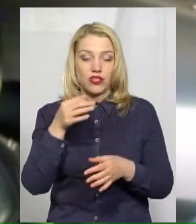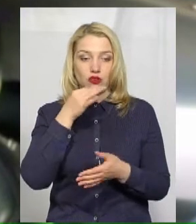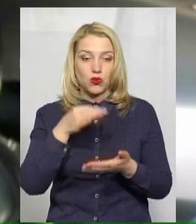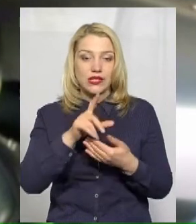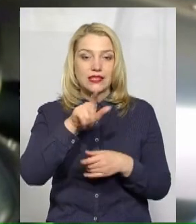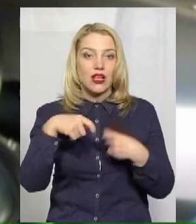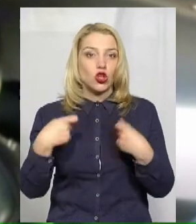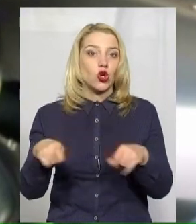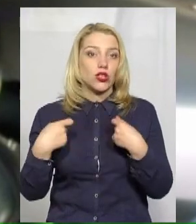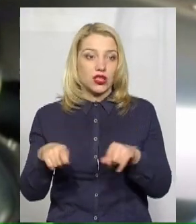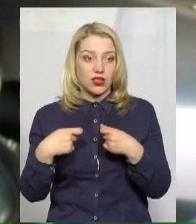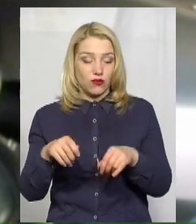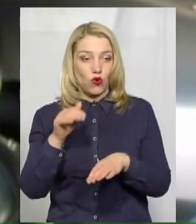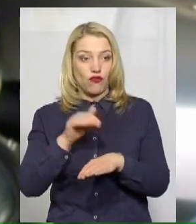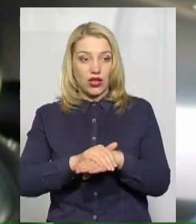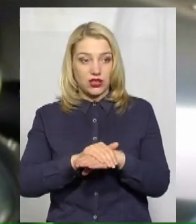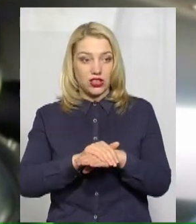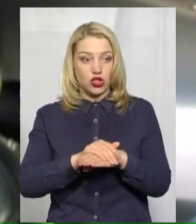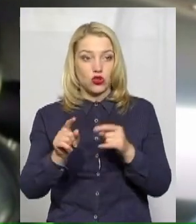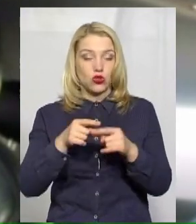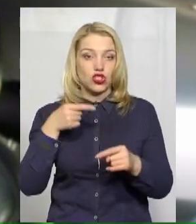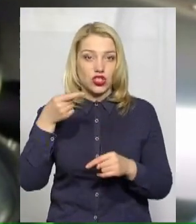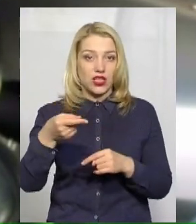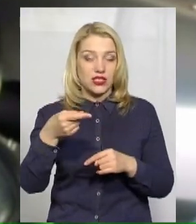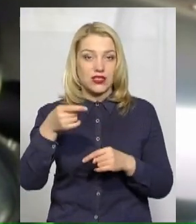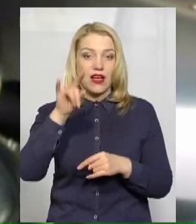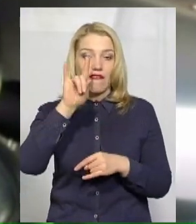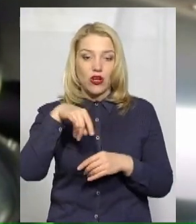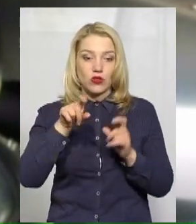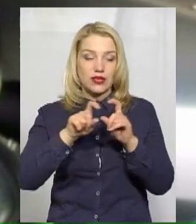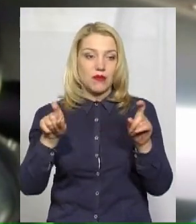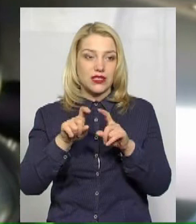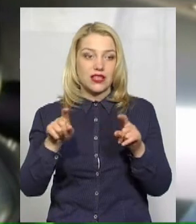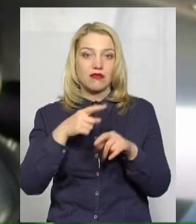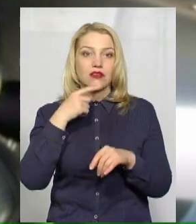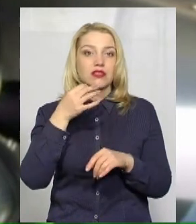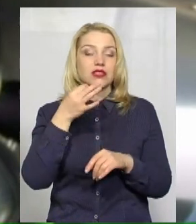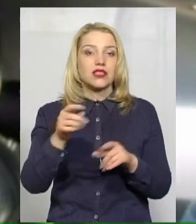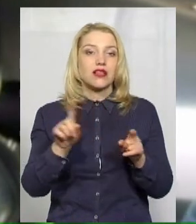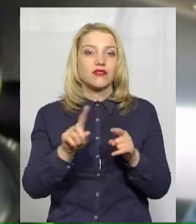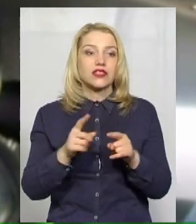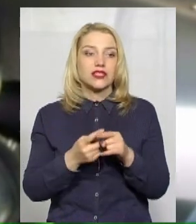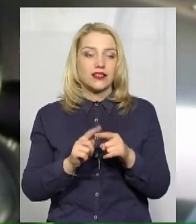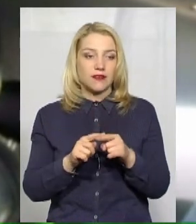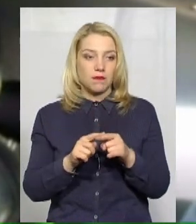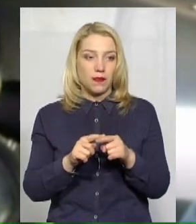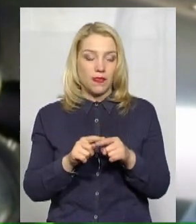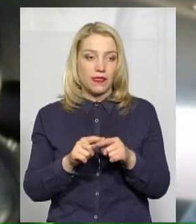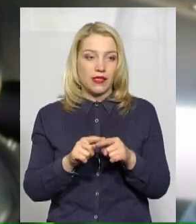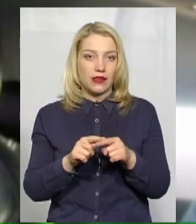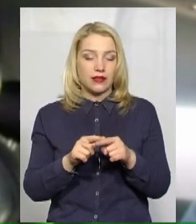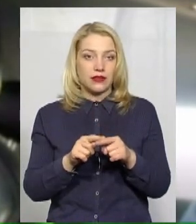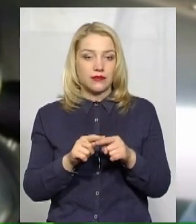торгівлю, фактично, через віконце магазину, казавши, що це безпосередньо не, тут не